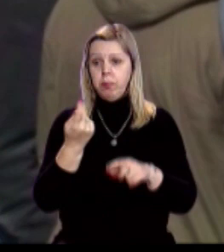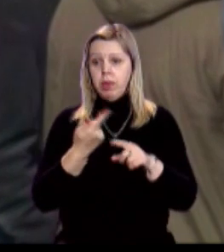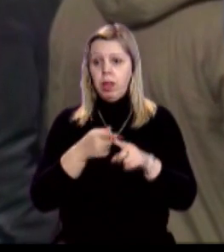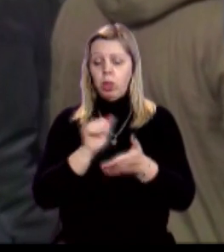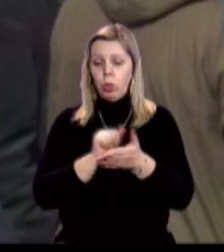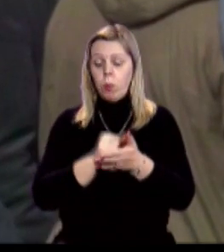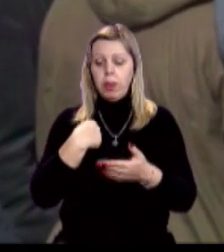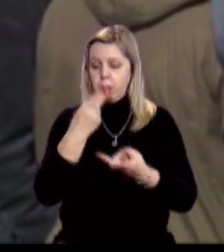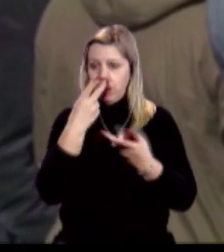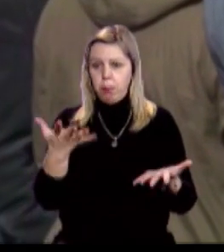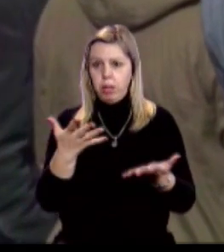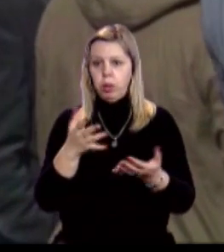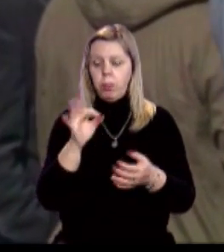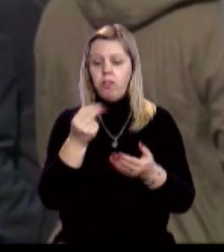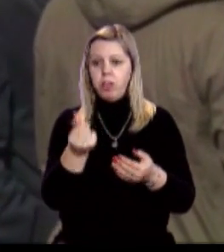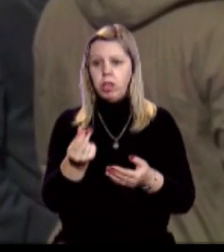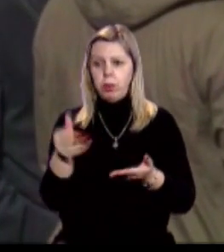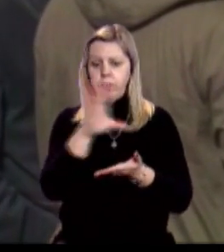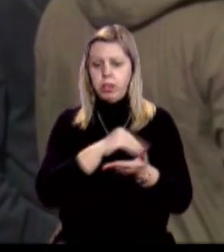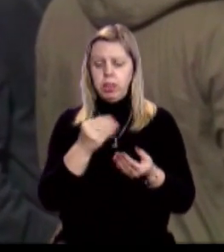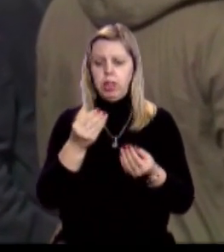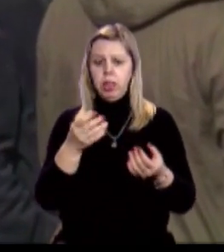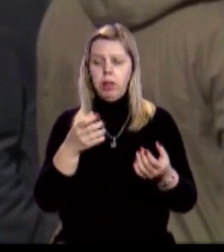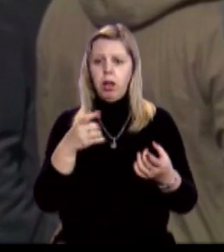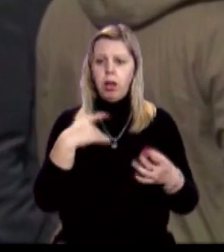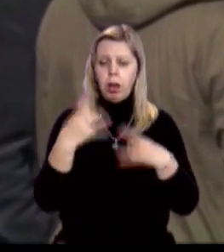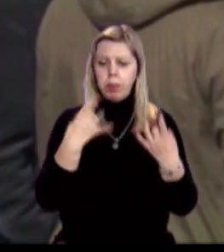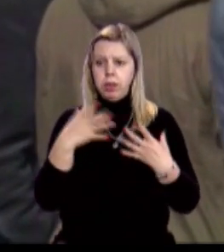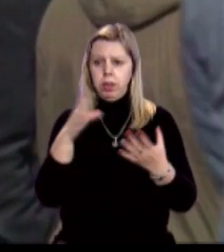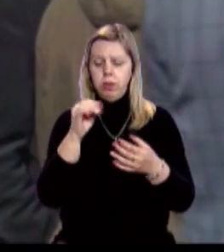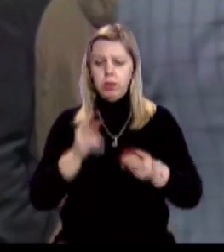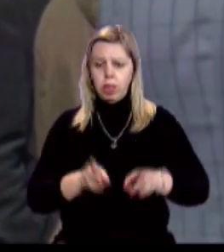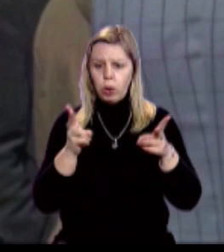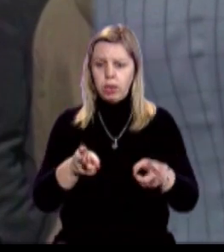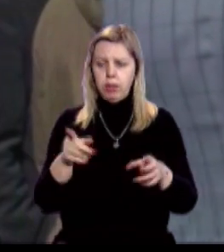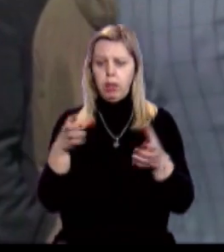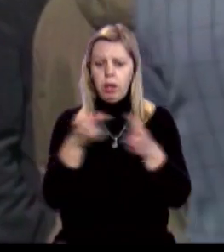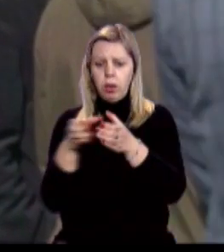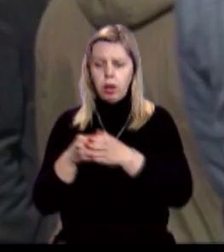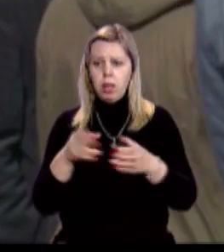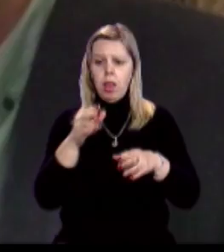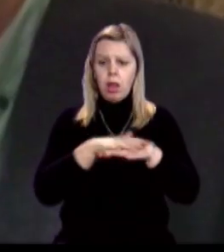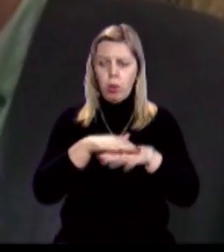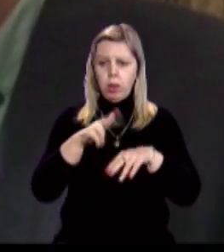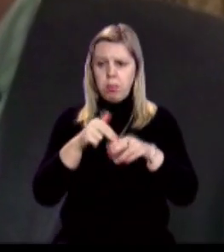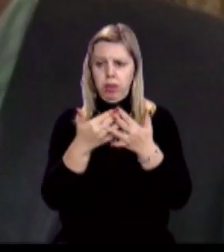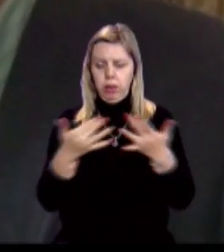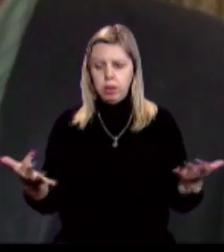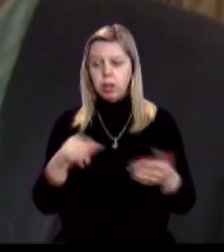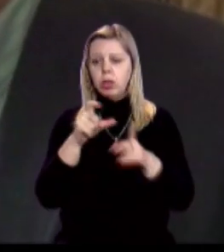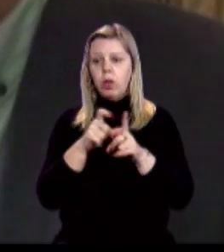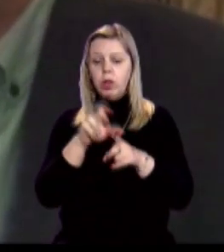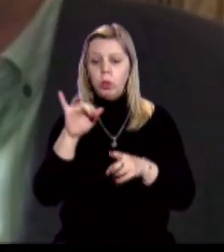тому документі ми бачимо фінансування всіх забаганок терористів, легалізація цих терористів, народній міліції і тому подібне». За